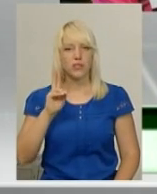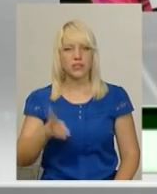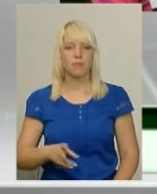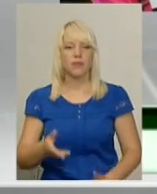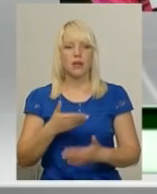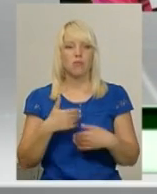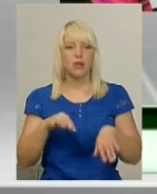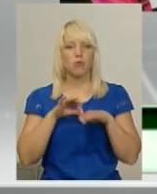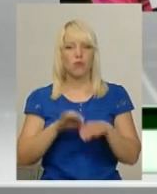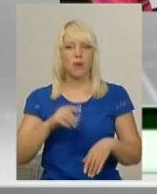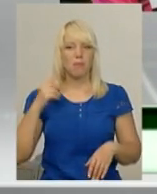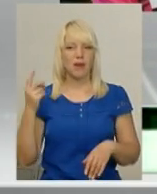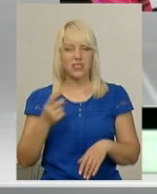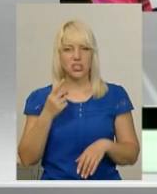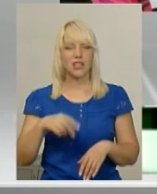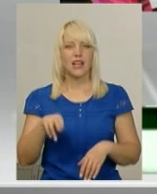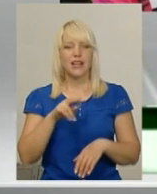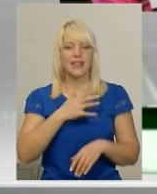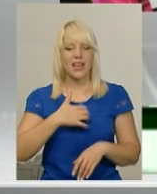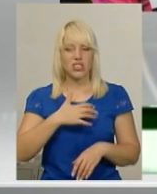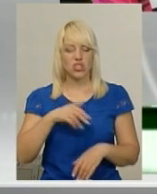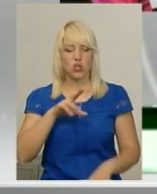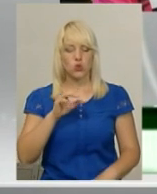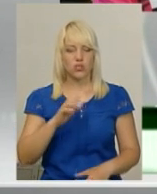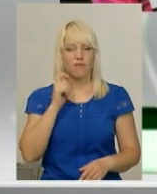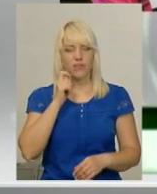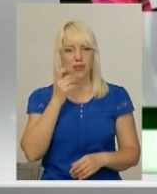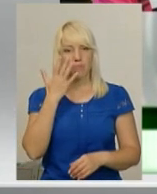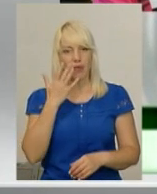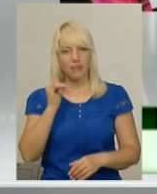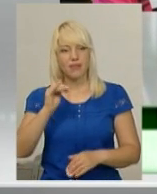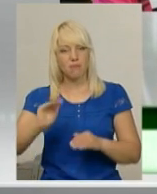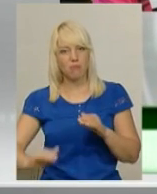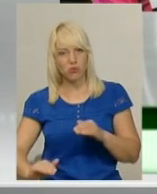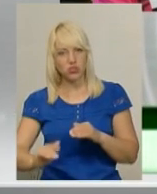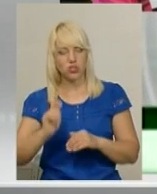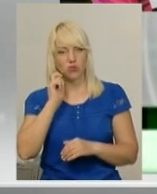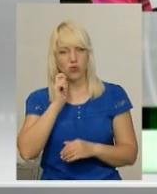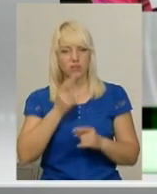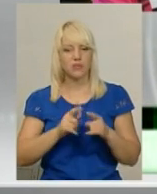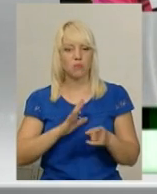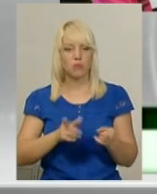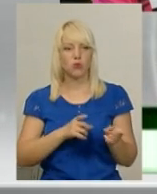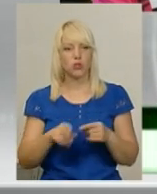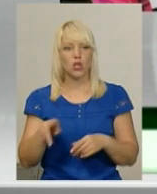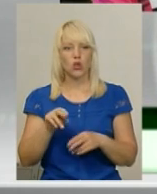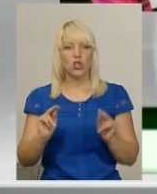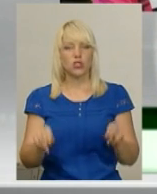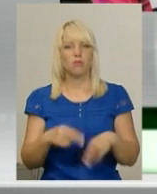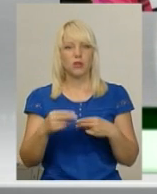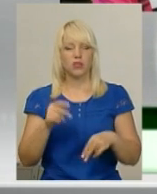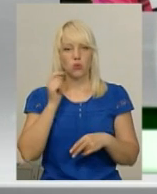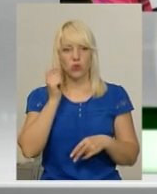першість Деражнянської дюж віком дітей від 5 року та молодші. Це підготовка була до Чемпіонату України.